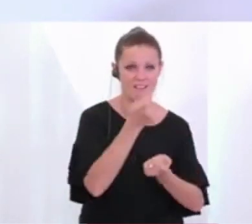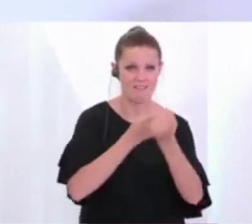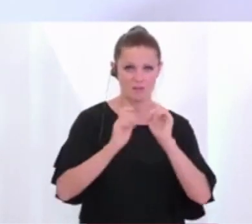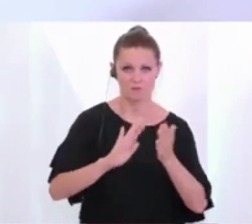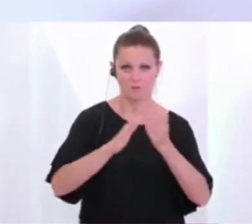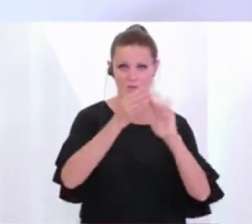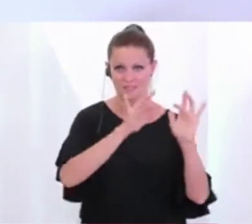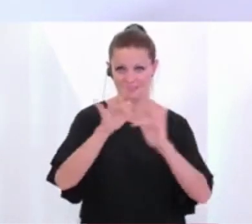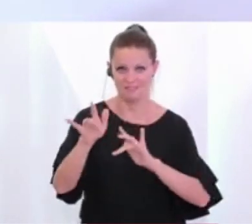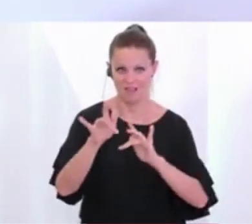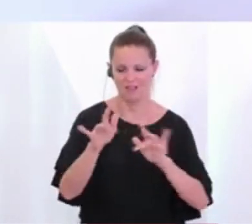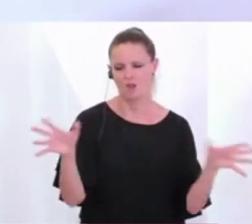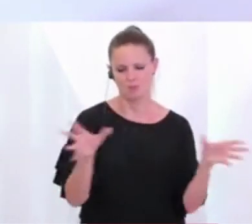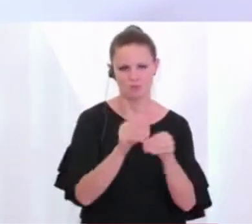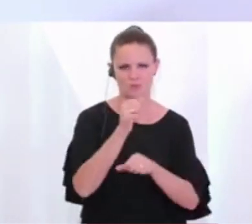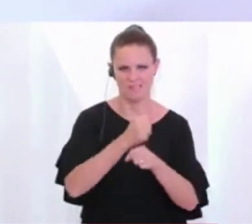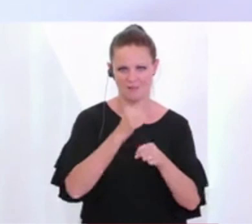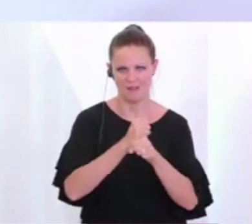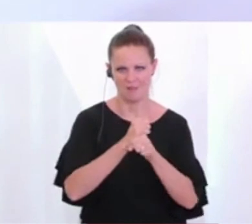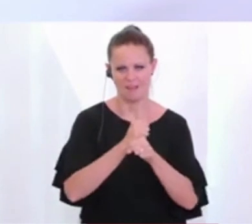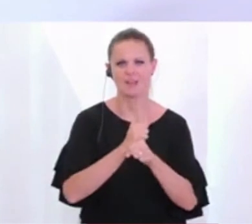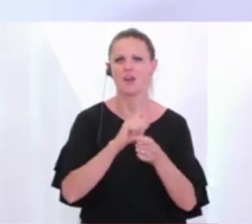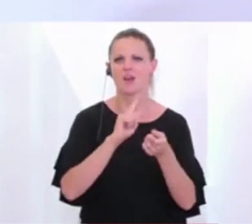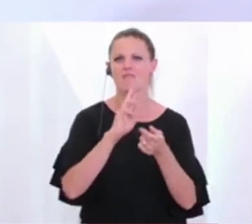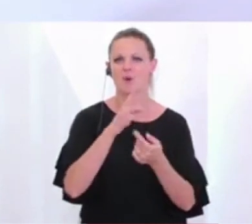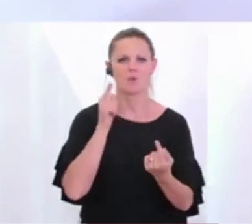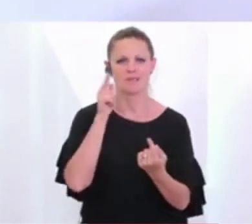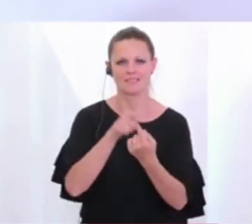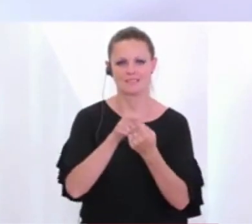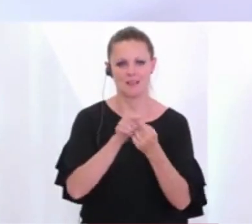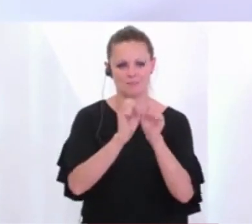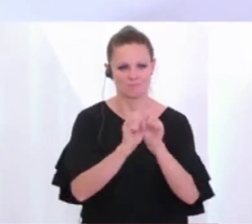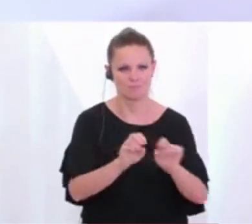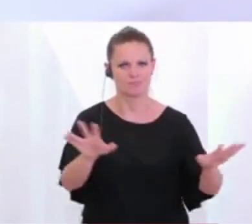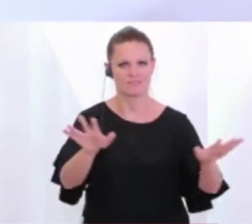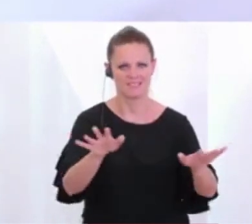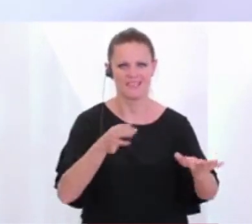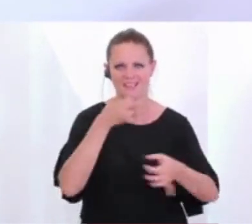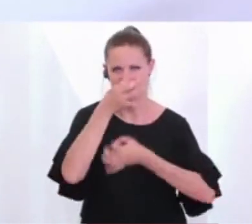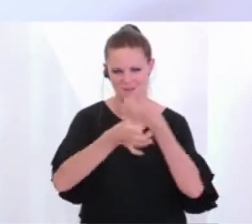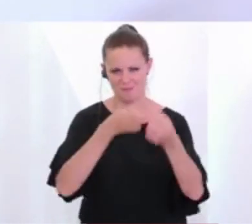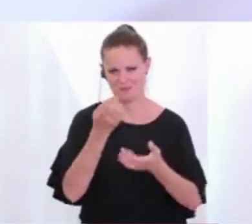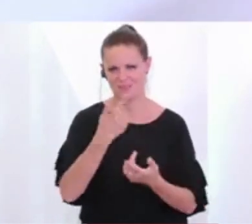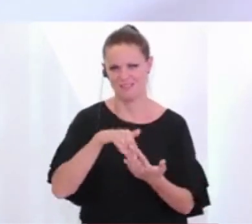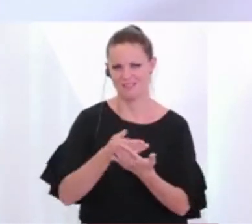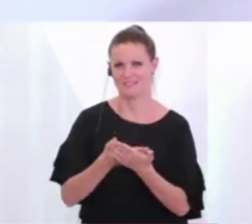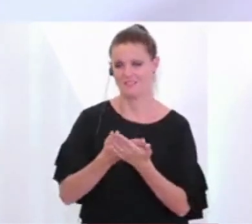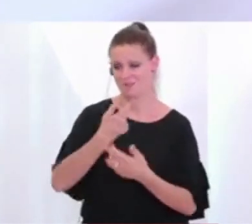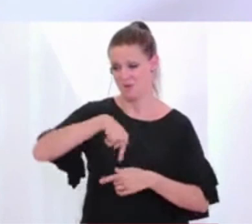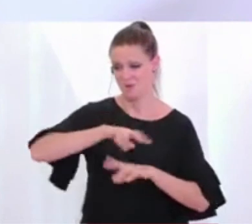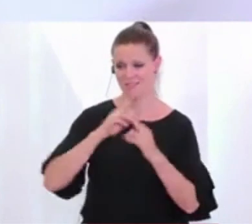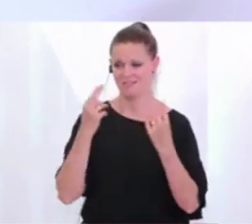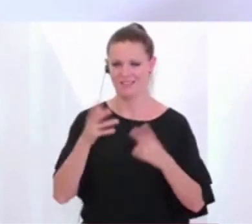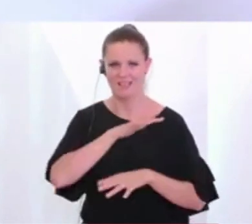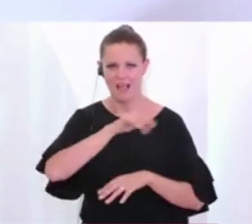-Communities haben, dass wir mit denen zusammenarbeiten, um diese Informationen zielgenau an die Menschen zu bringen. Uns ist wichtig, dass natürlich